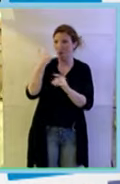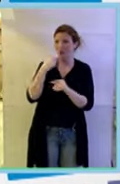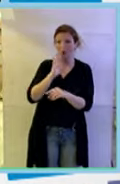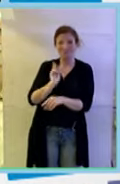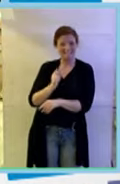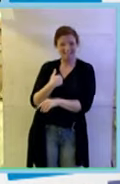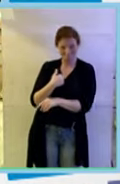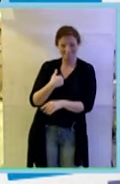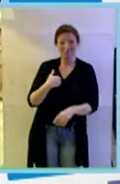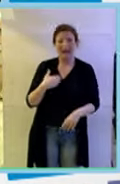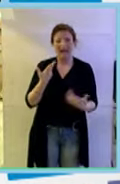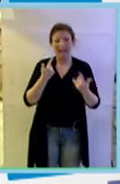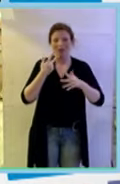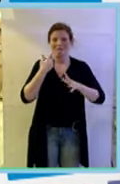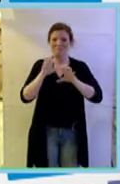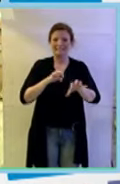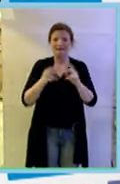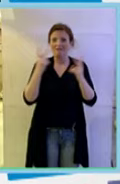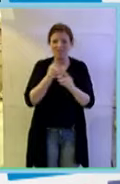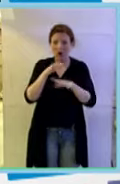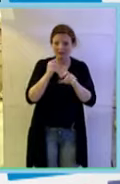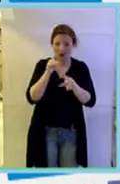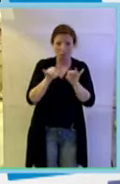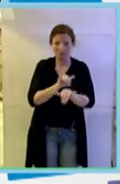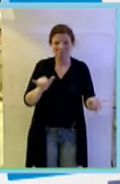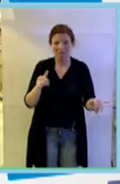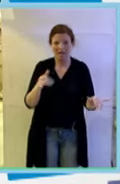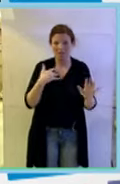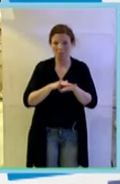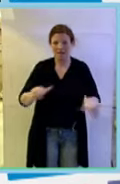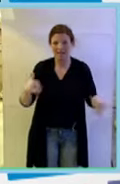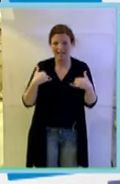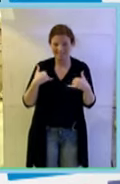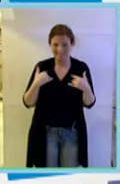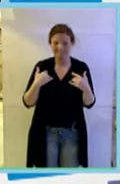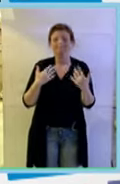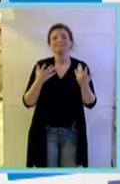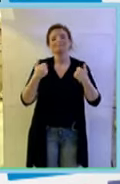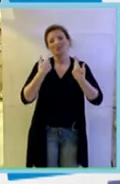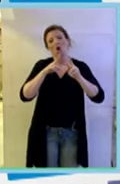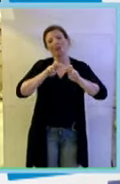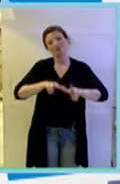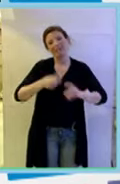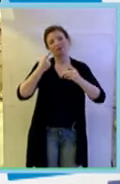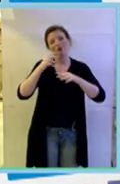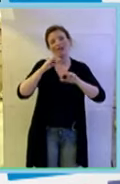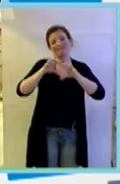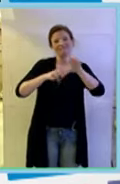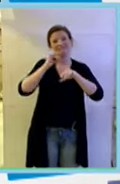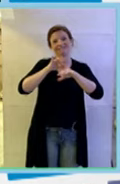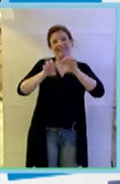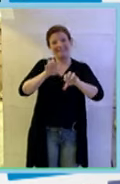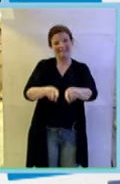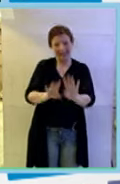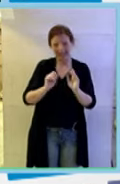anche se non ho mai curato un animale in vita mia sei un ricercatore veterinario sono un ricercatore veterinario e quel